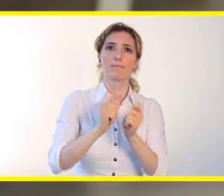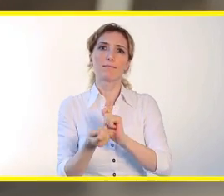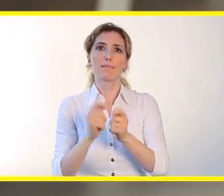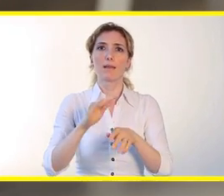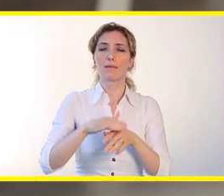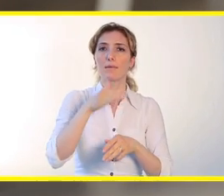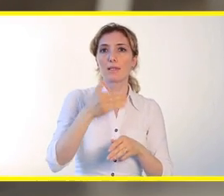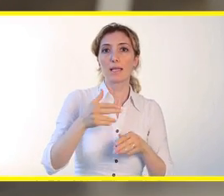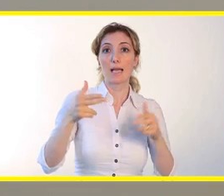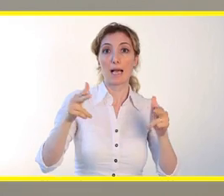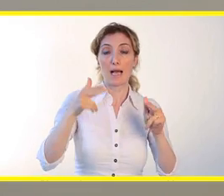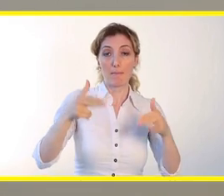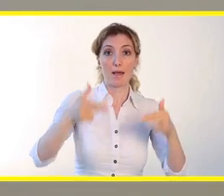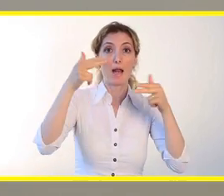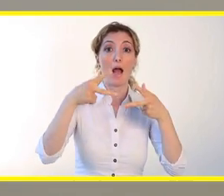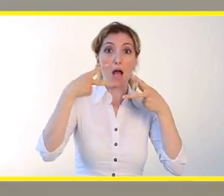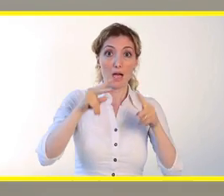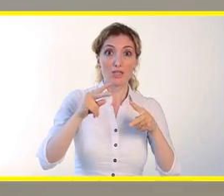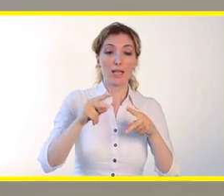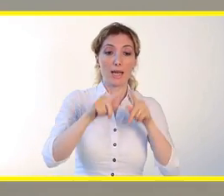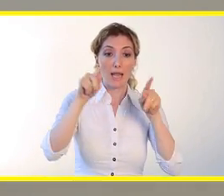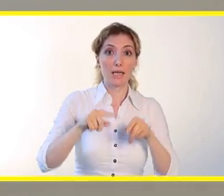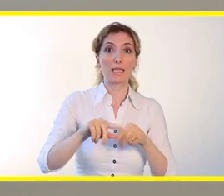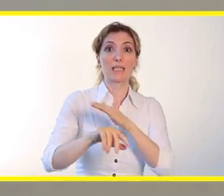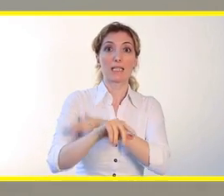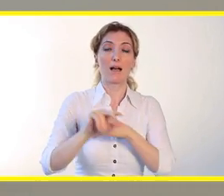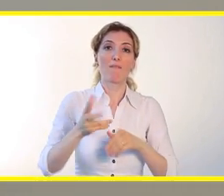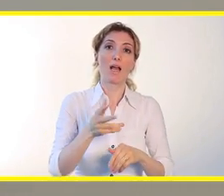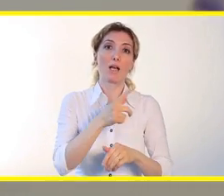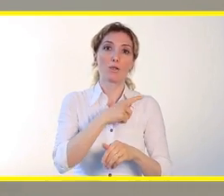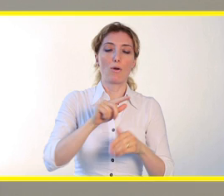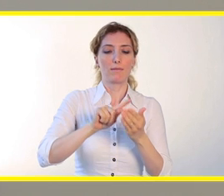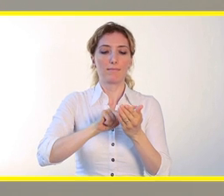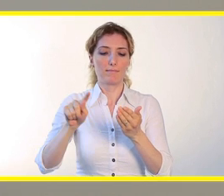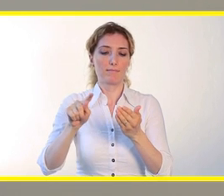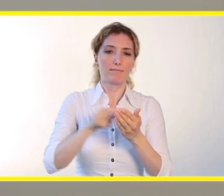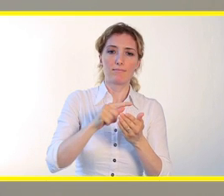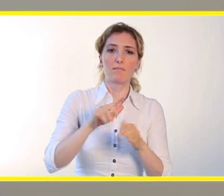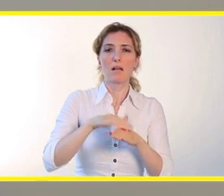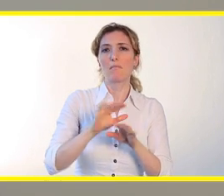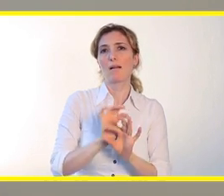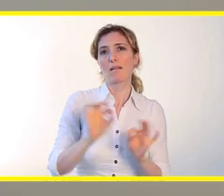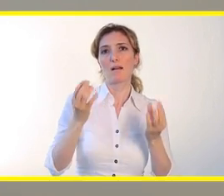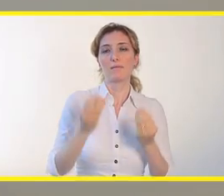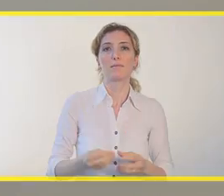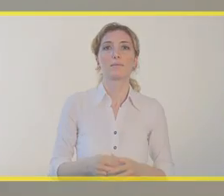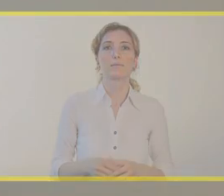Geçişi yapmak için kameranız açıkken ekranı sağa ya da sola kaydırmanız yeterli olacaktır.